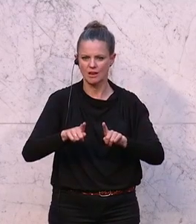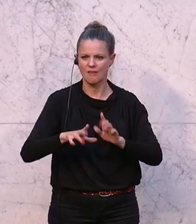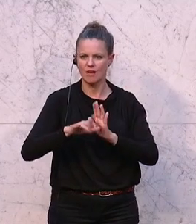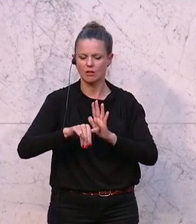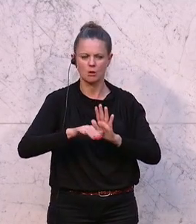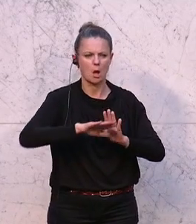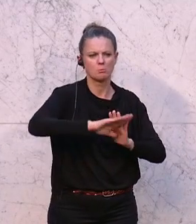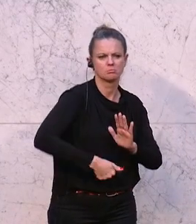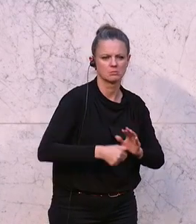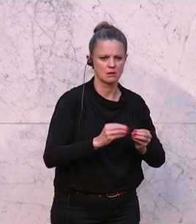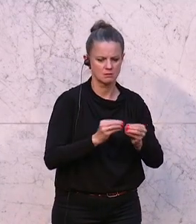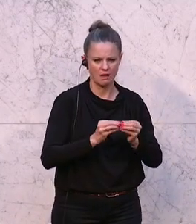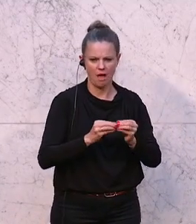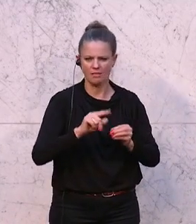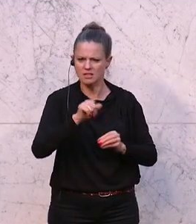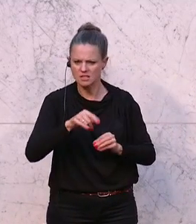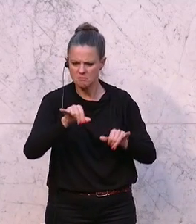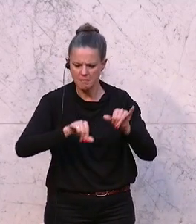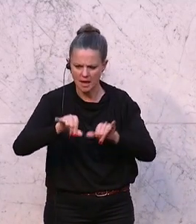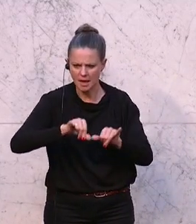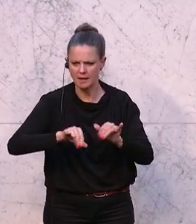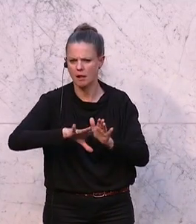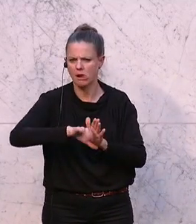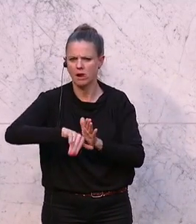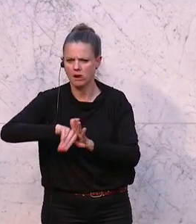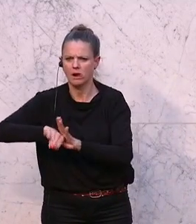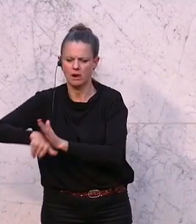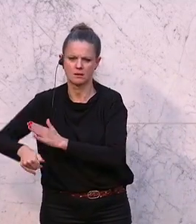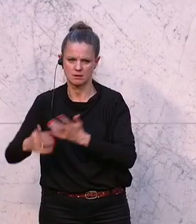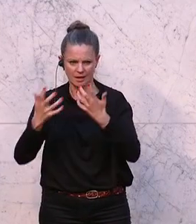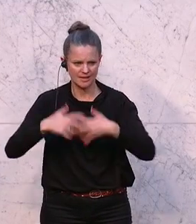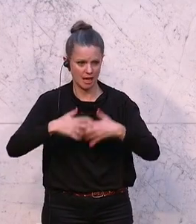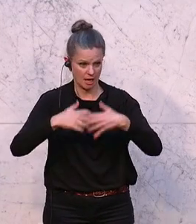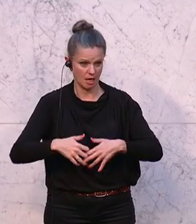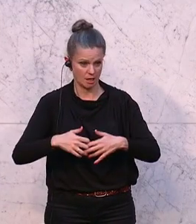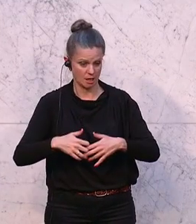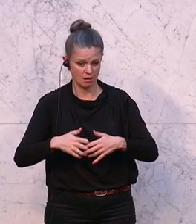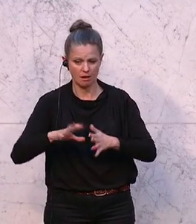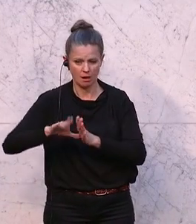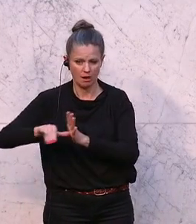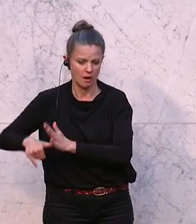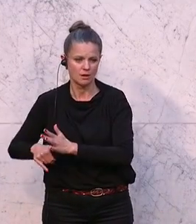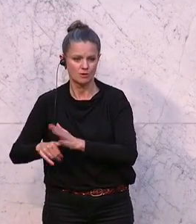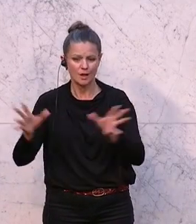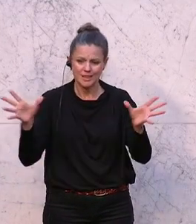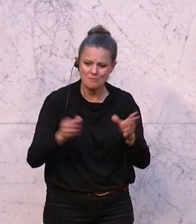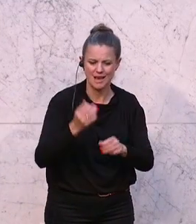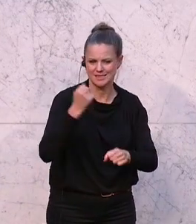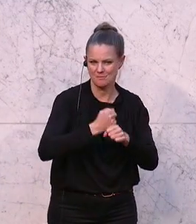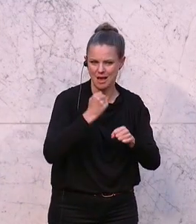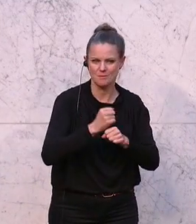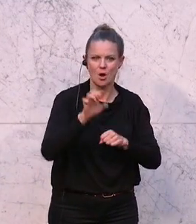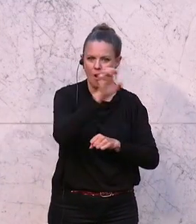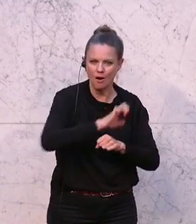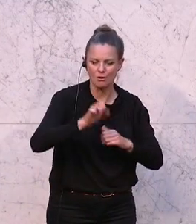bisschen Sand, ein bisschen Zement, ein bisschen sozusagen Geräte, die uns dann eben für diese gemeinsame Arbeit an diesem